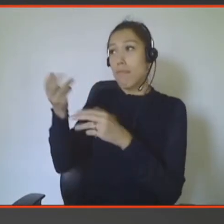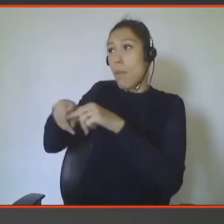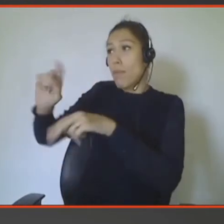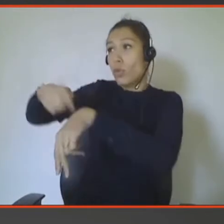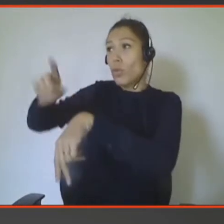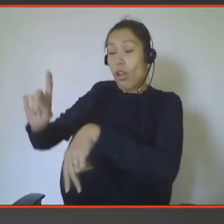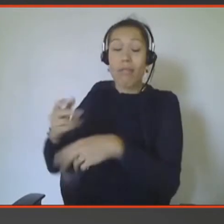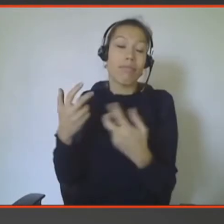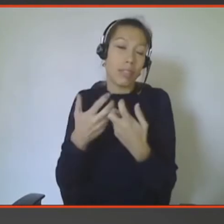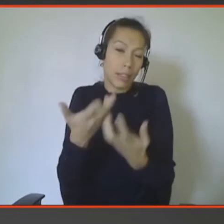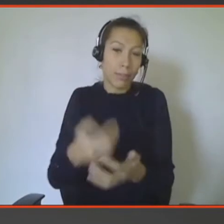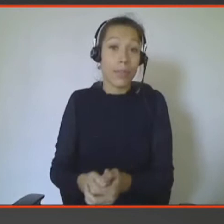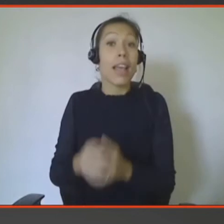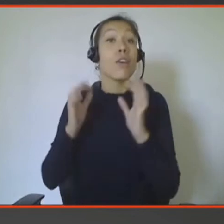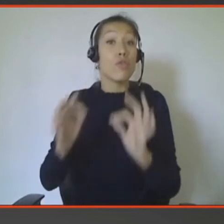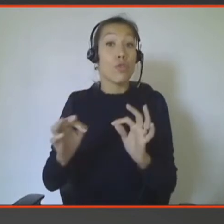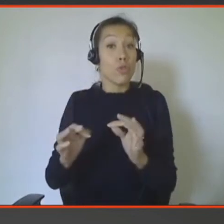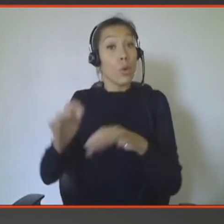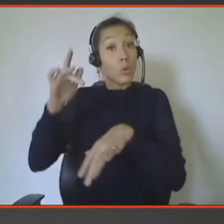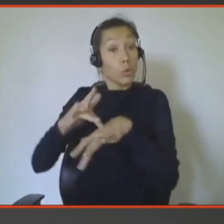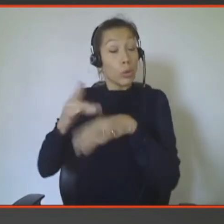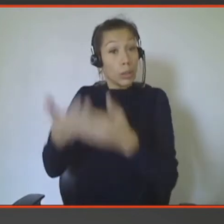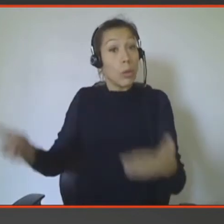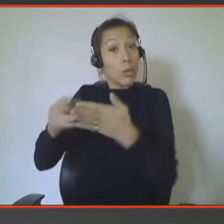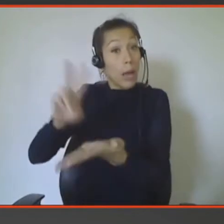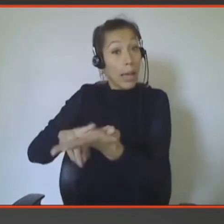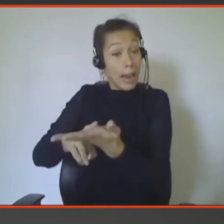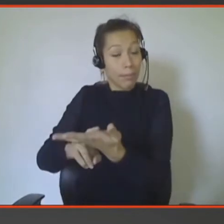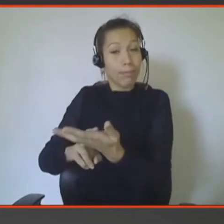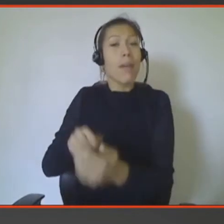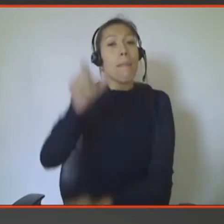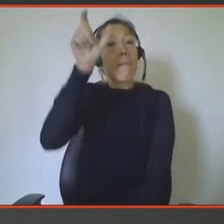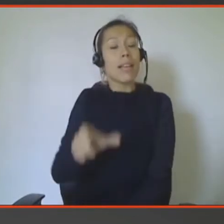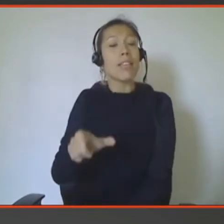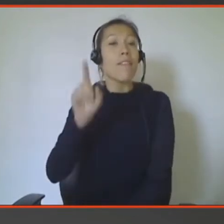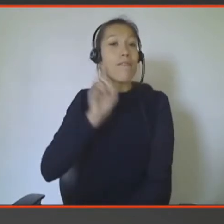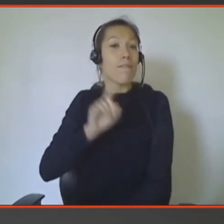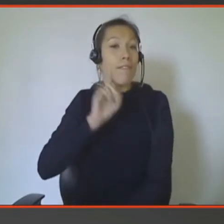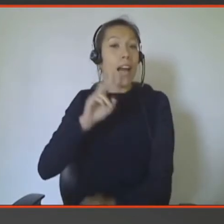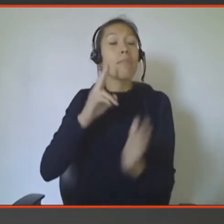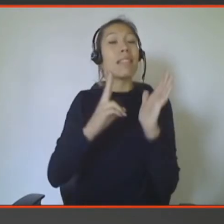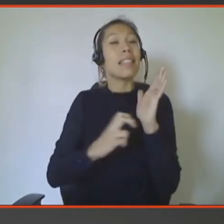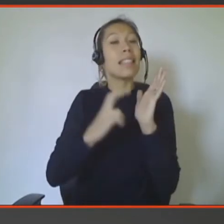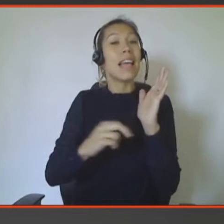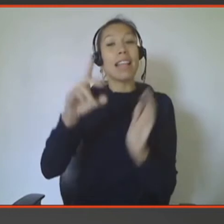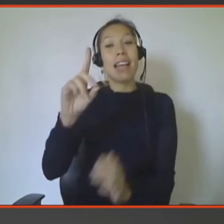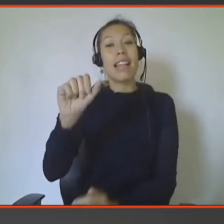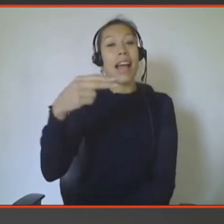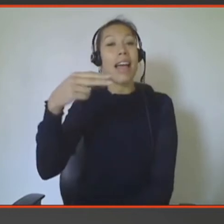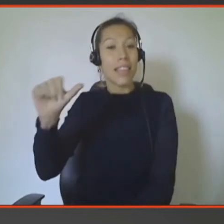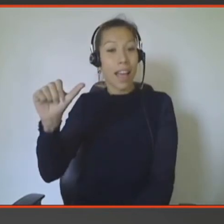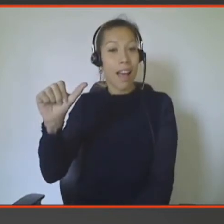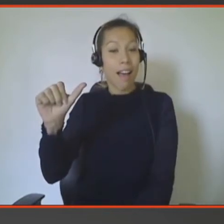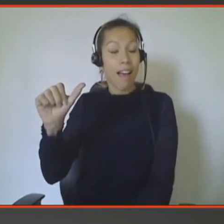c'est inspiré de faits réels. C'est l'histoire de Dana. Et Dana, c'est une jeune Syrienne qui a décidé de quitter Damas en 2015 et qui